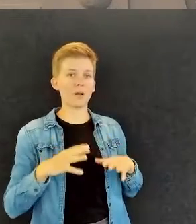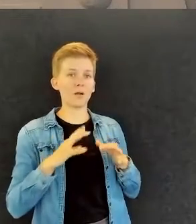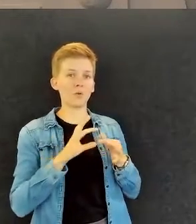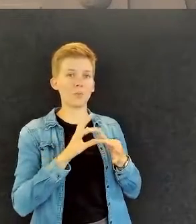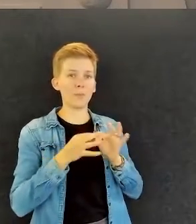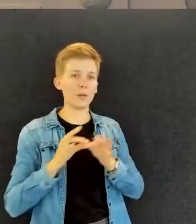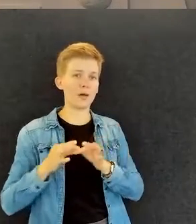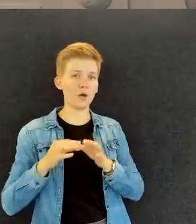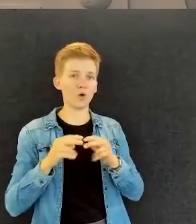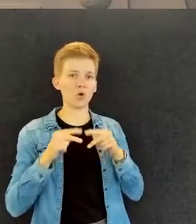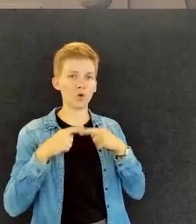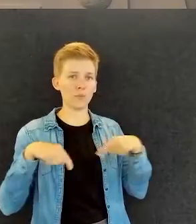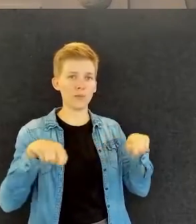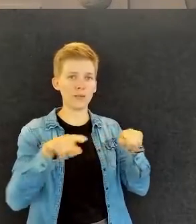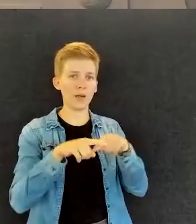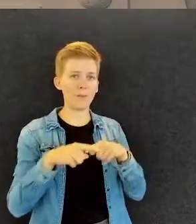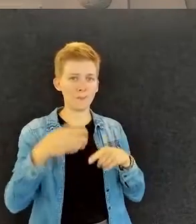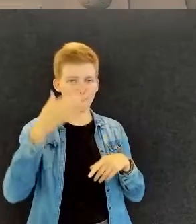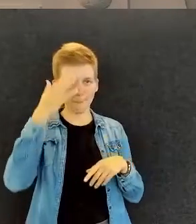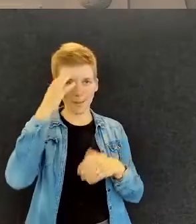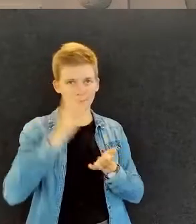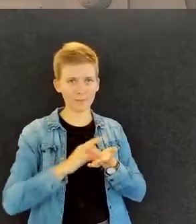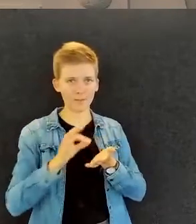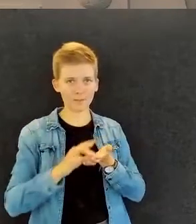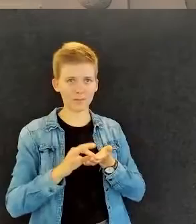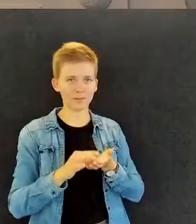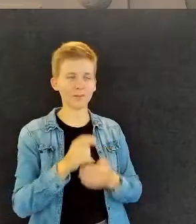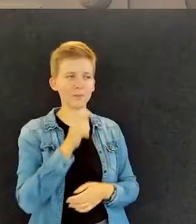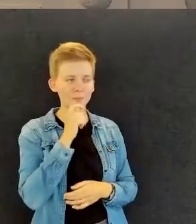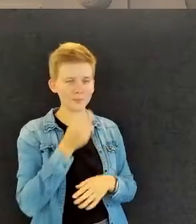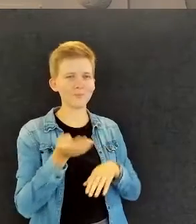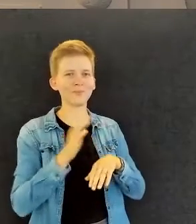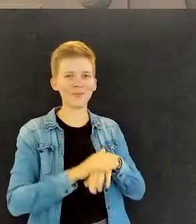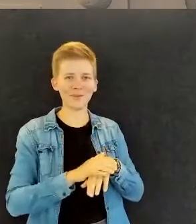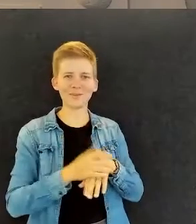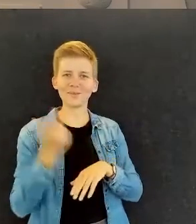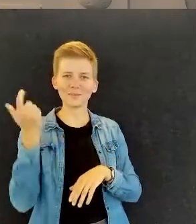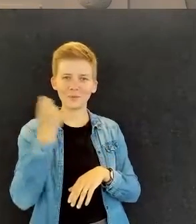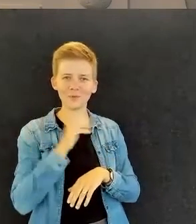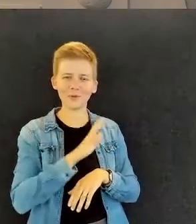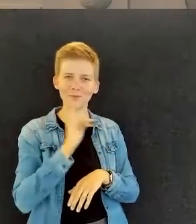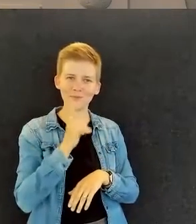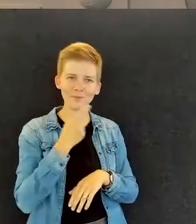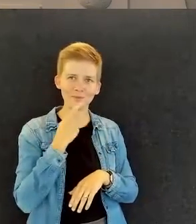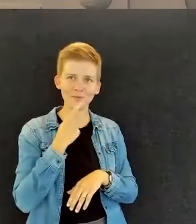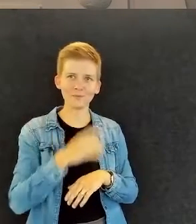Laitetaan vielä mikkikin päälle, niin kuullaan Riikan vastaukset haastaviin kysymyksiin.